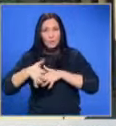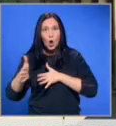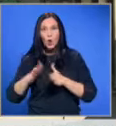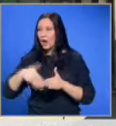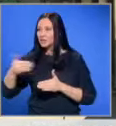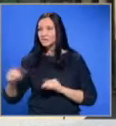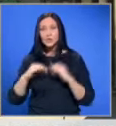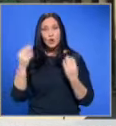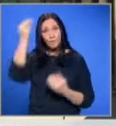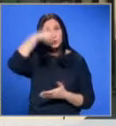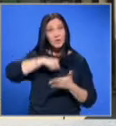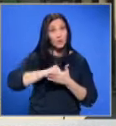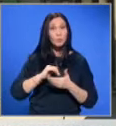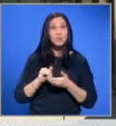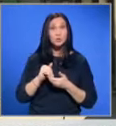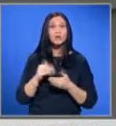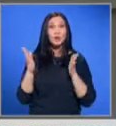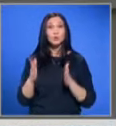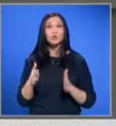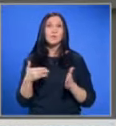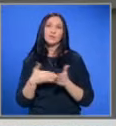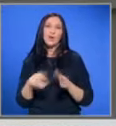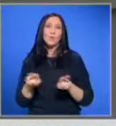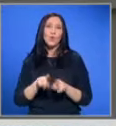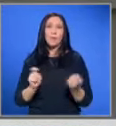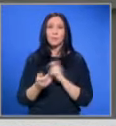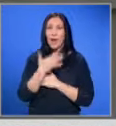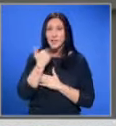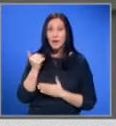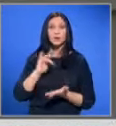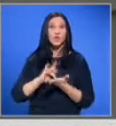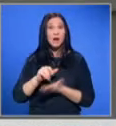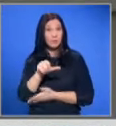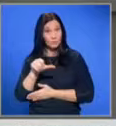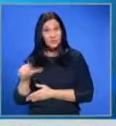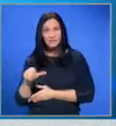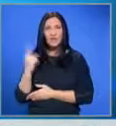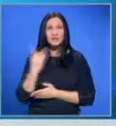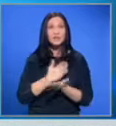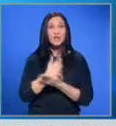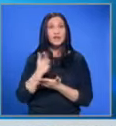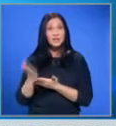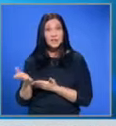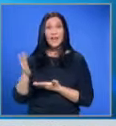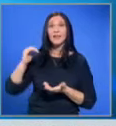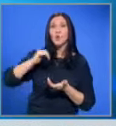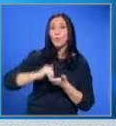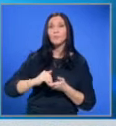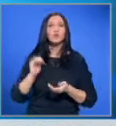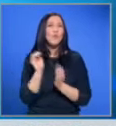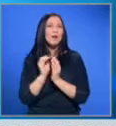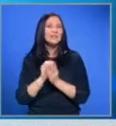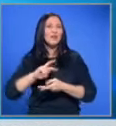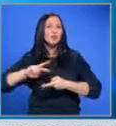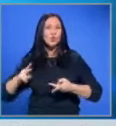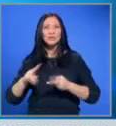От Българския футболен съюз са категорични, че причина за подобна промяна няма. От централата изтъкват, че единствените варианти даден клуб да домакинства на друг стадион в